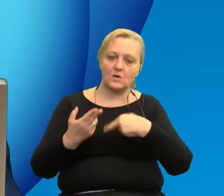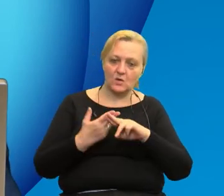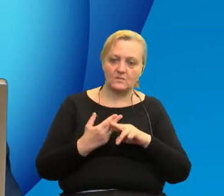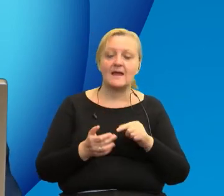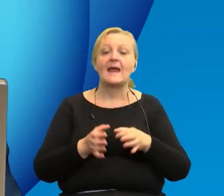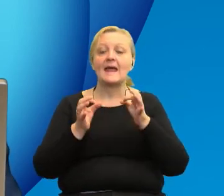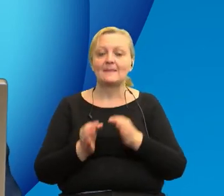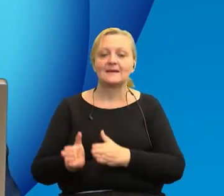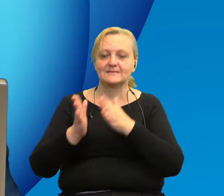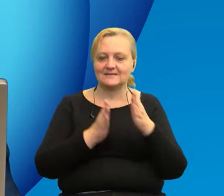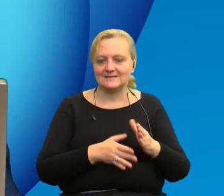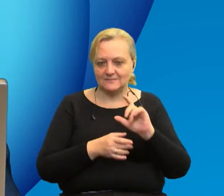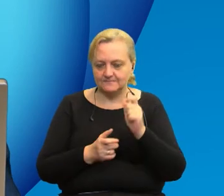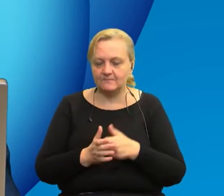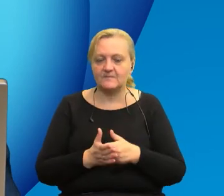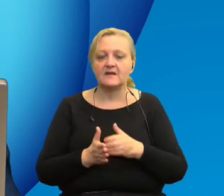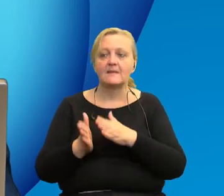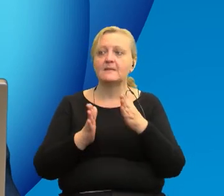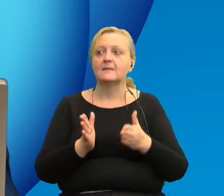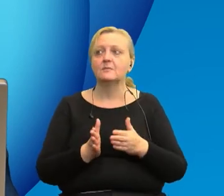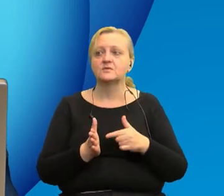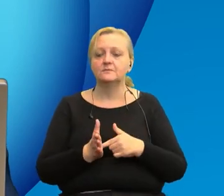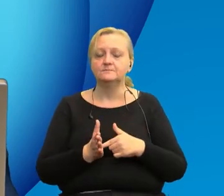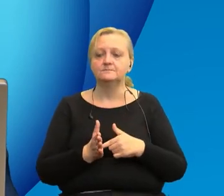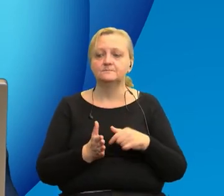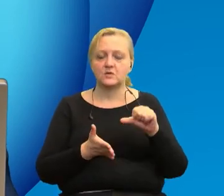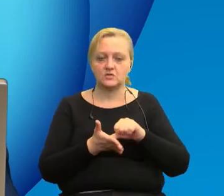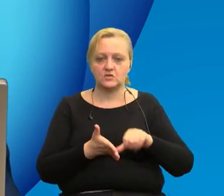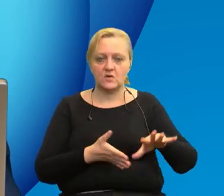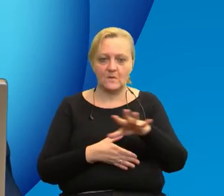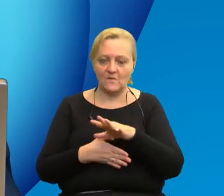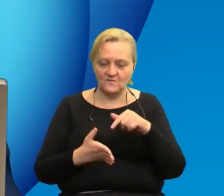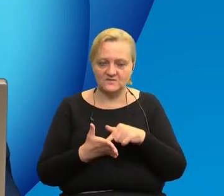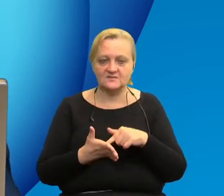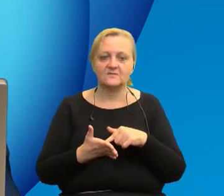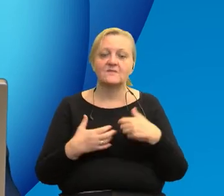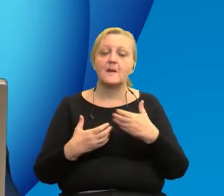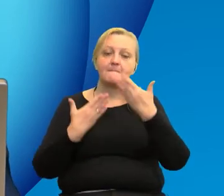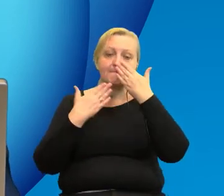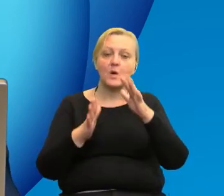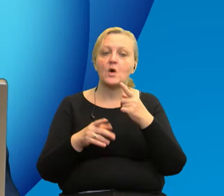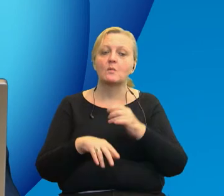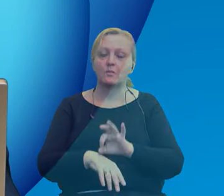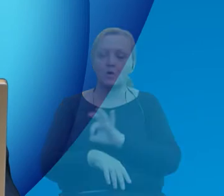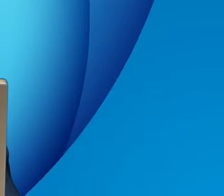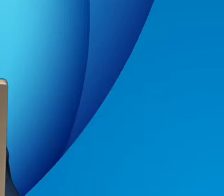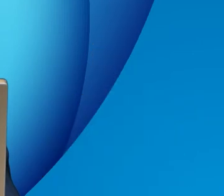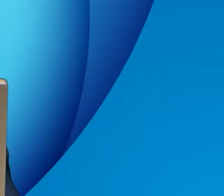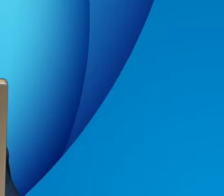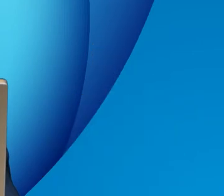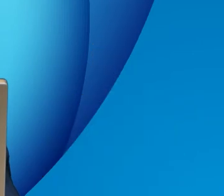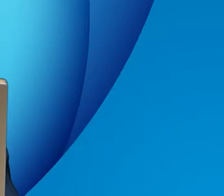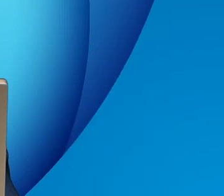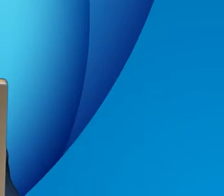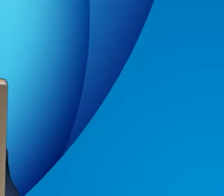A teraz przechodzimy już do kolejnej dziedziny, to będzie środowisko i pokazujemy projekt o